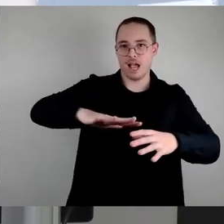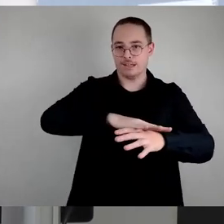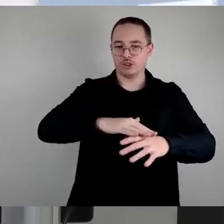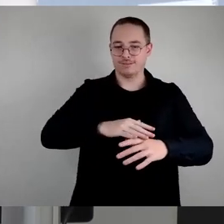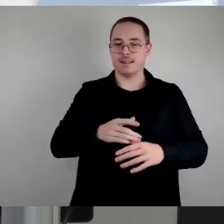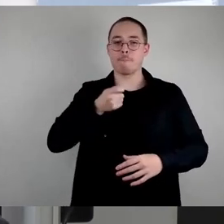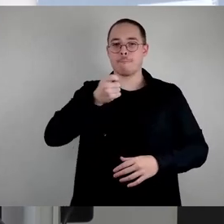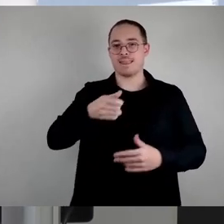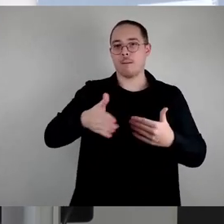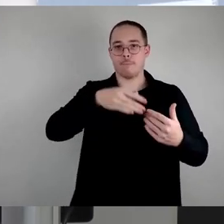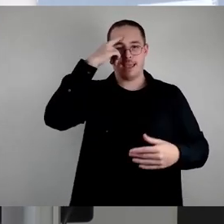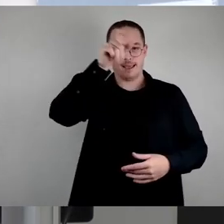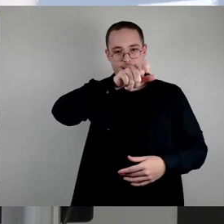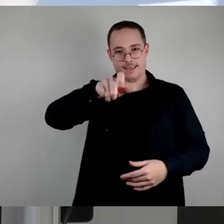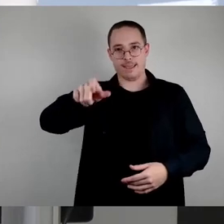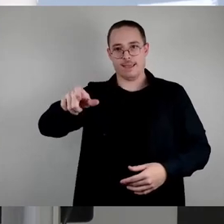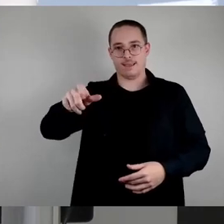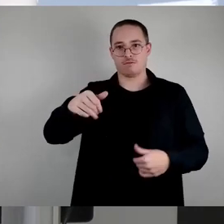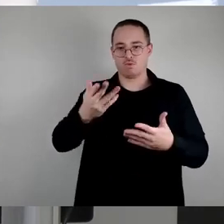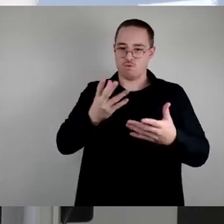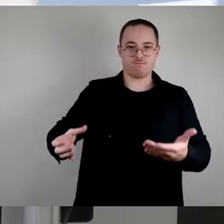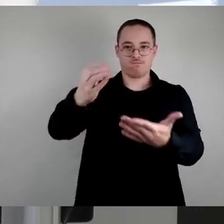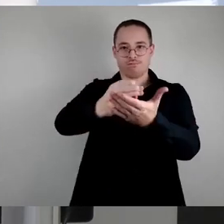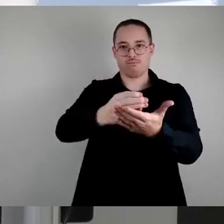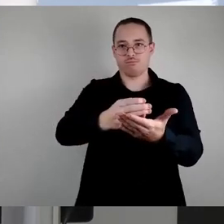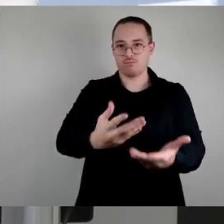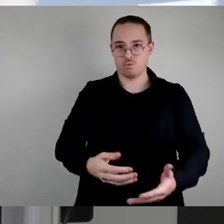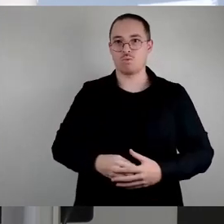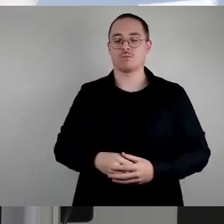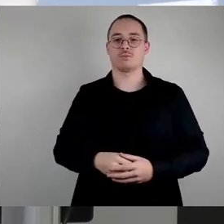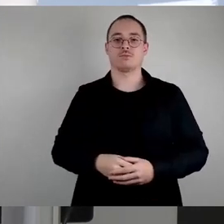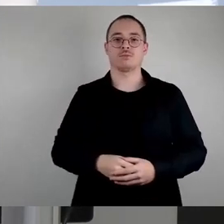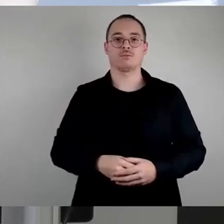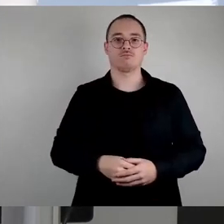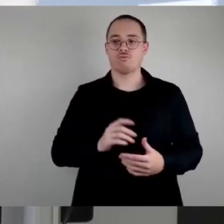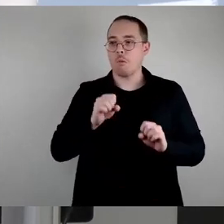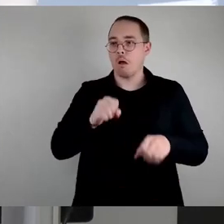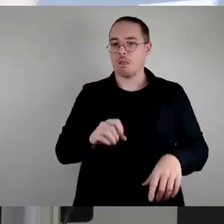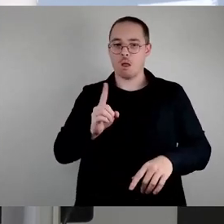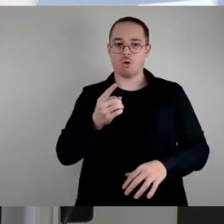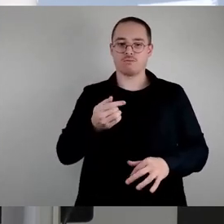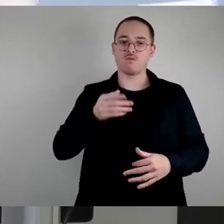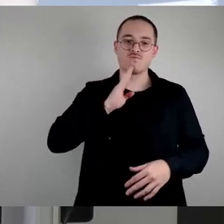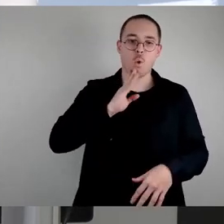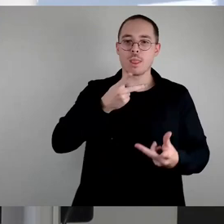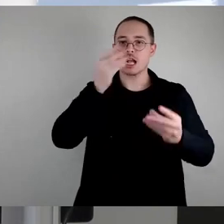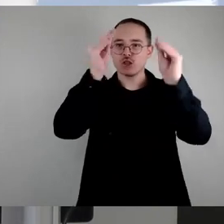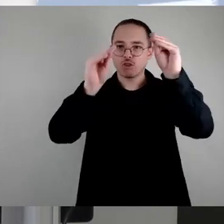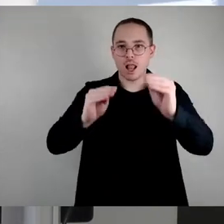nämlich direkten Einfluss nehmen sollen. Inwieweit zum Beispiel Einfluss auf die Wohngestaltung, Rede